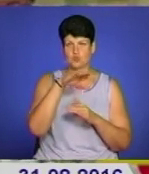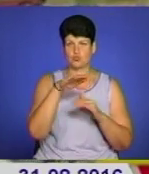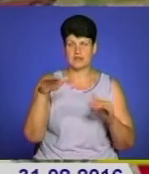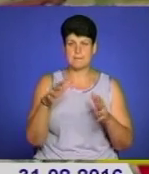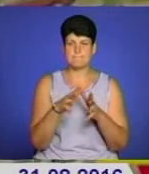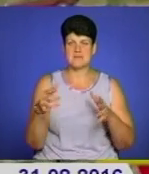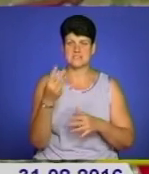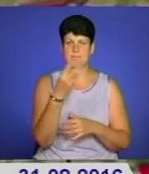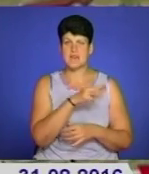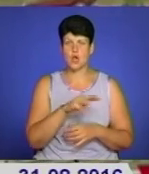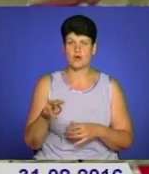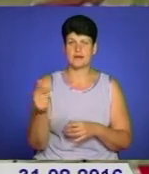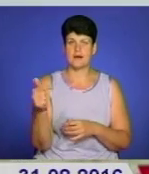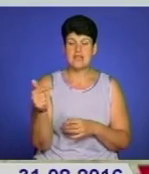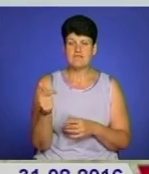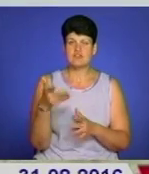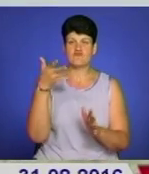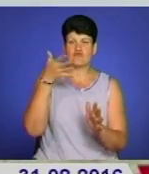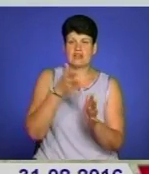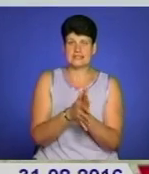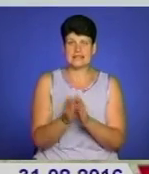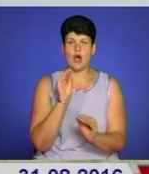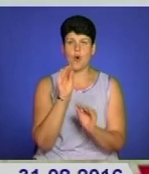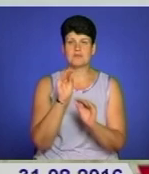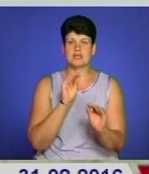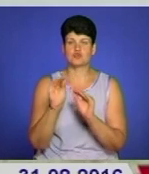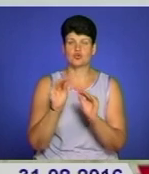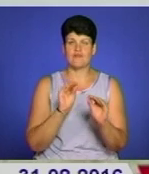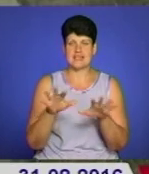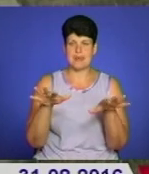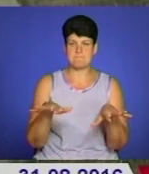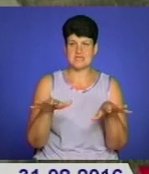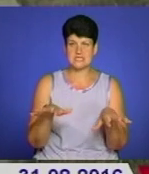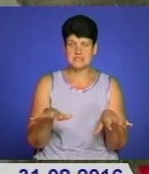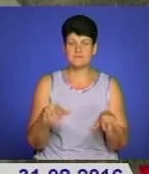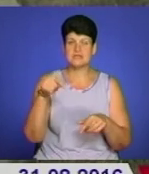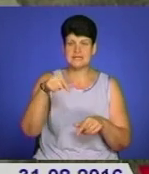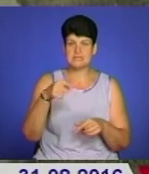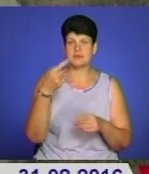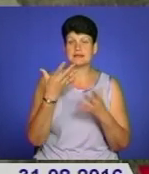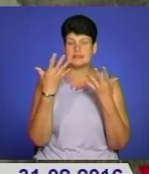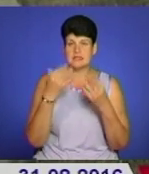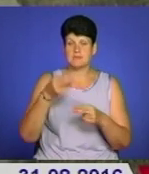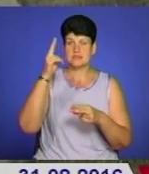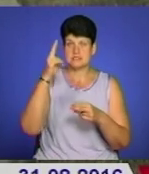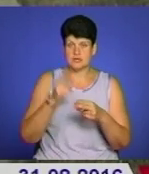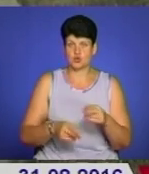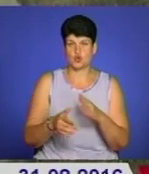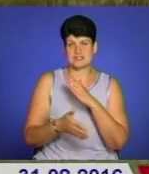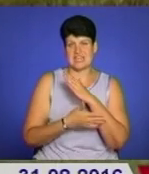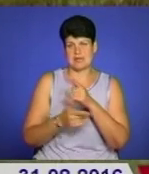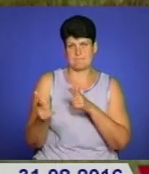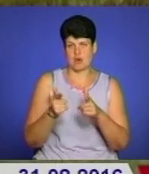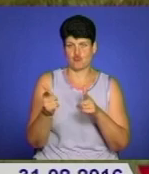мільйона гривень з обласного бюджету витратили на облаштування легендарного місця. Цими днями завершують останні приготування.